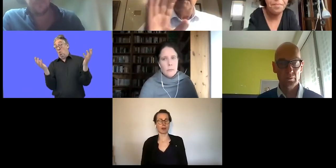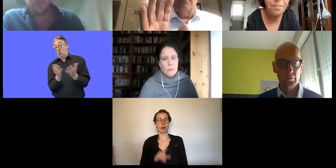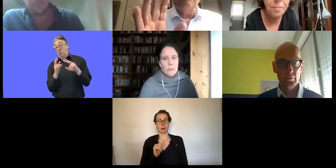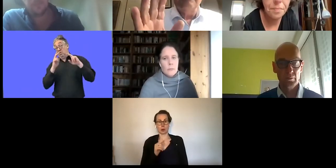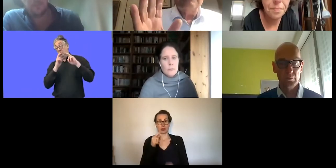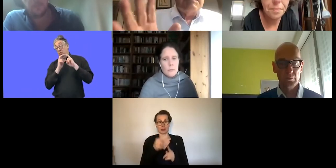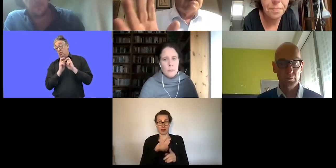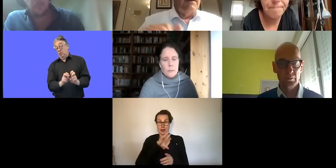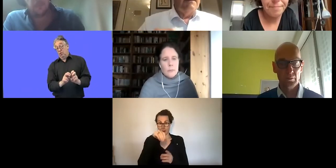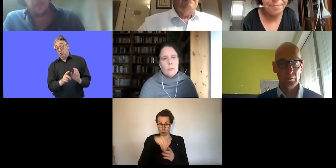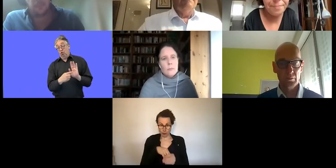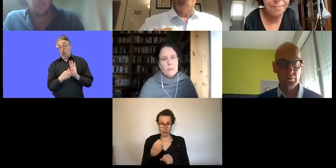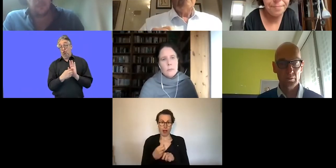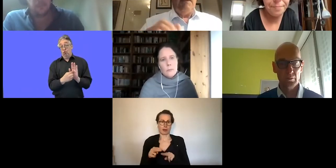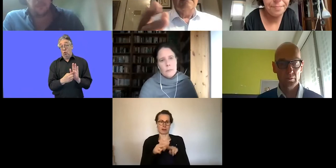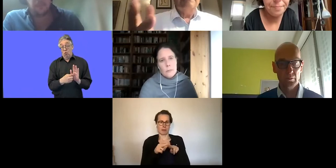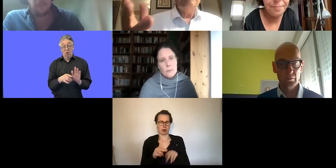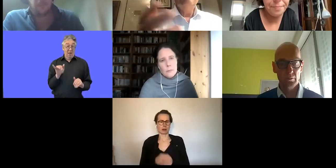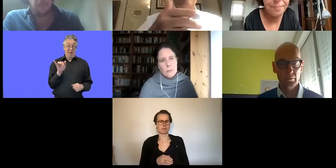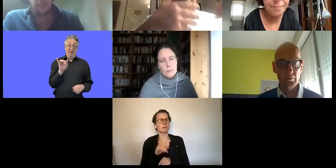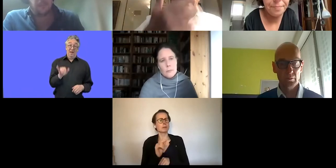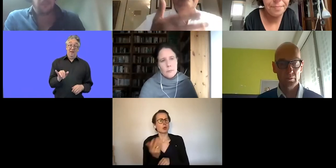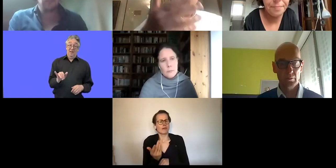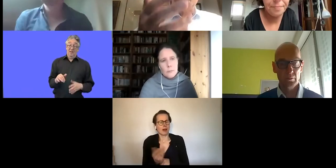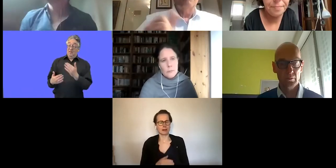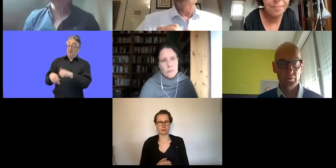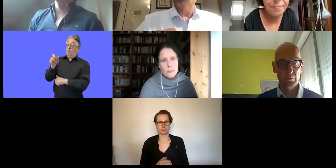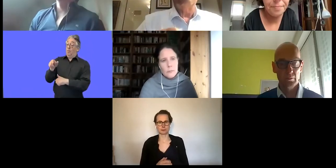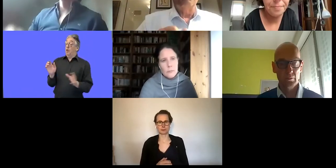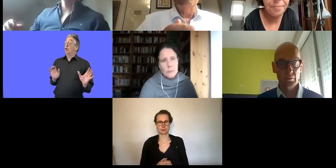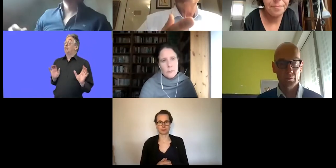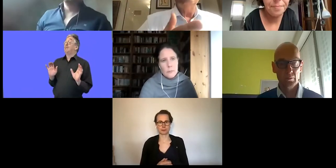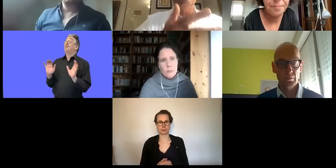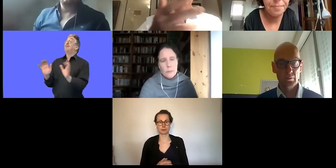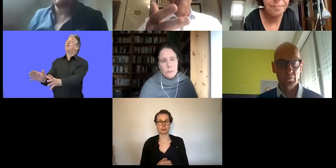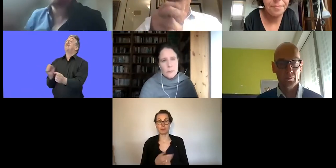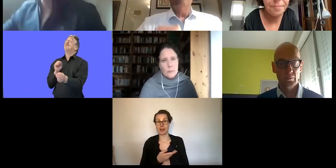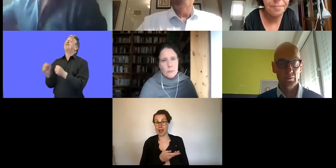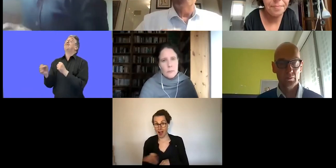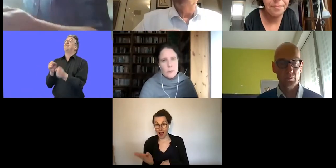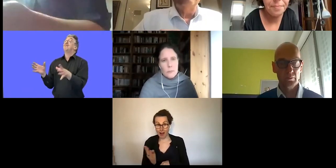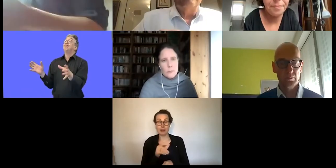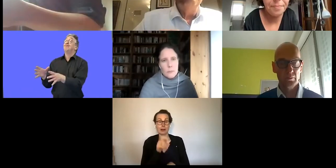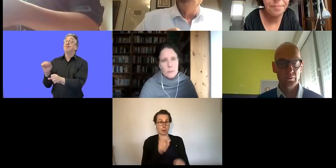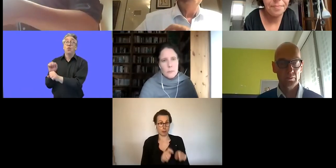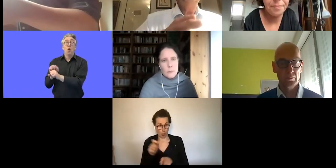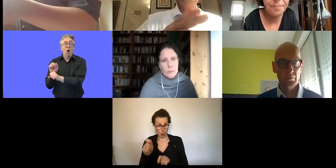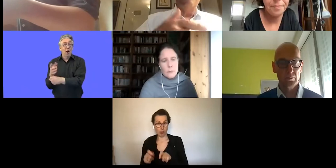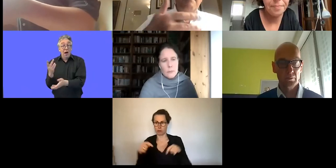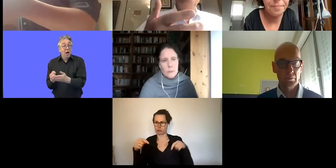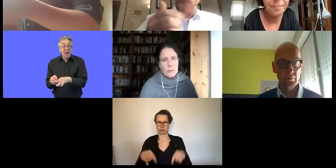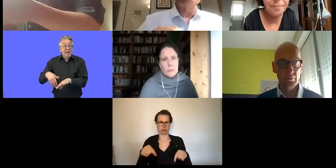Was bedeutet das? Das bedeutet, dass alle Bürgerinnen und Bürger, die in Europa leben,